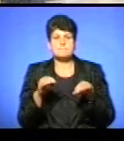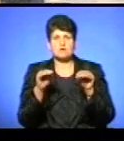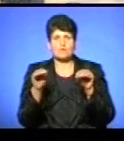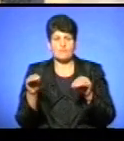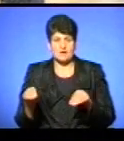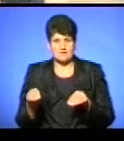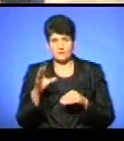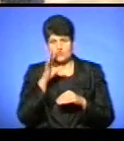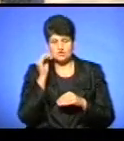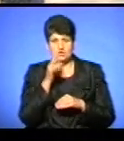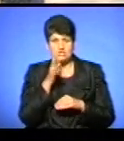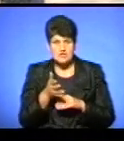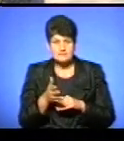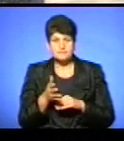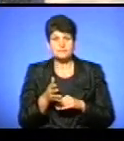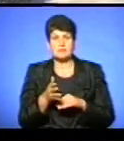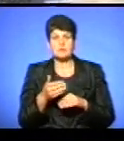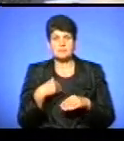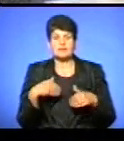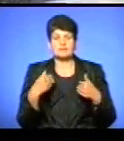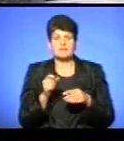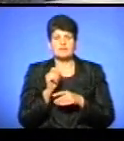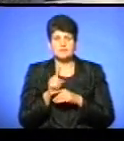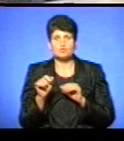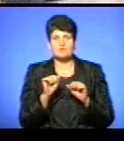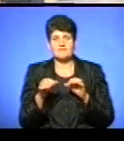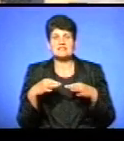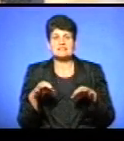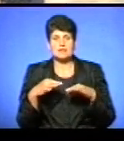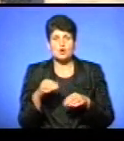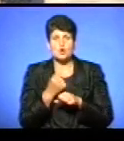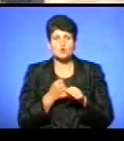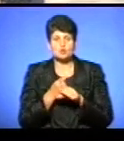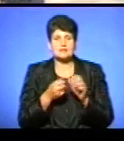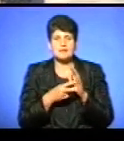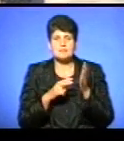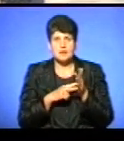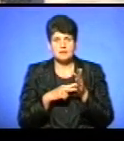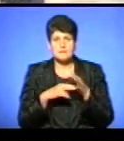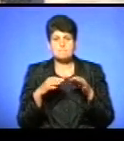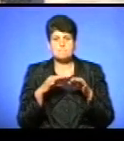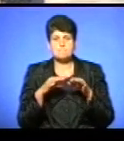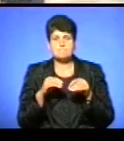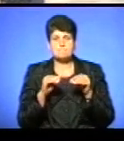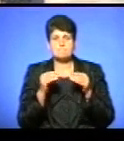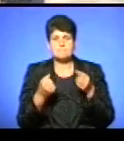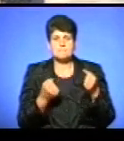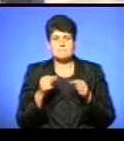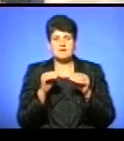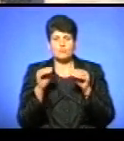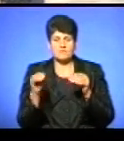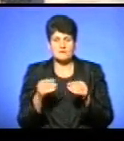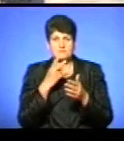транспортних засобів в спальних районах. Тобто ми дали вказівку управлінню транспорту розробити план паркування по місту Тернополю і передбачити нові